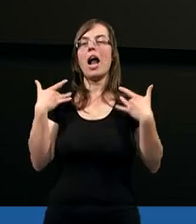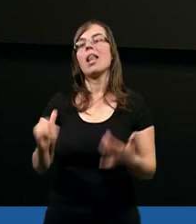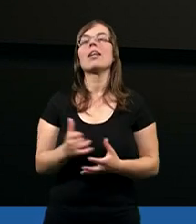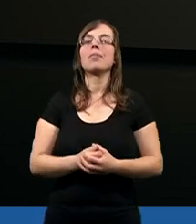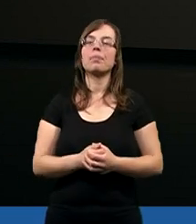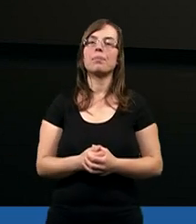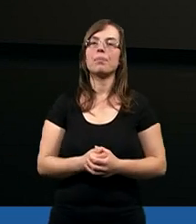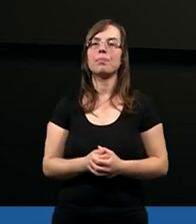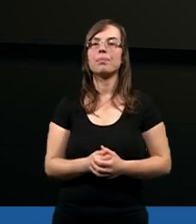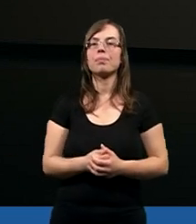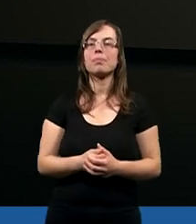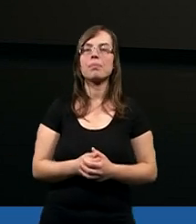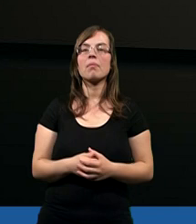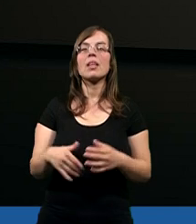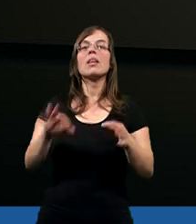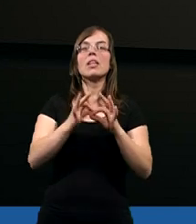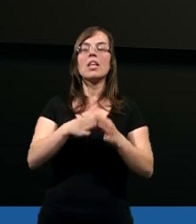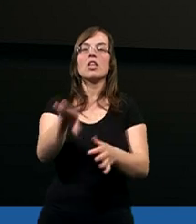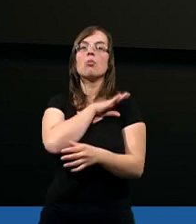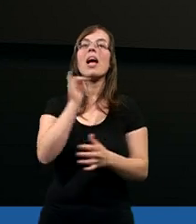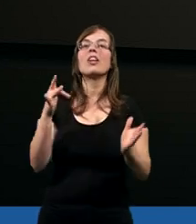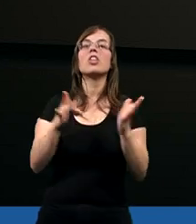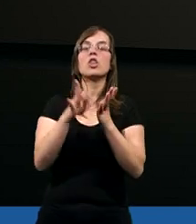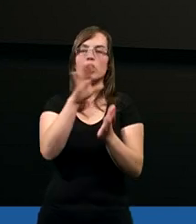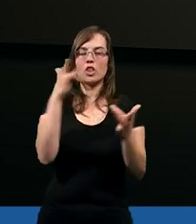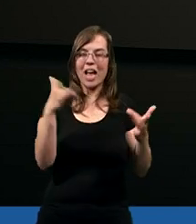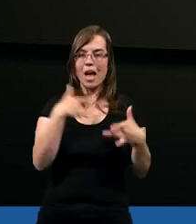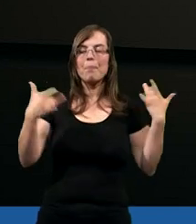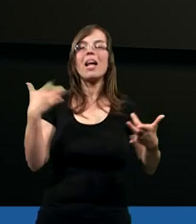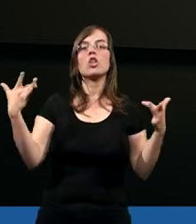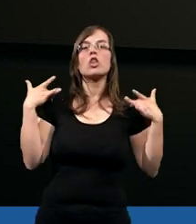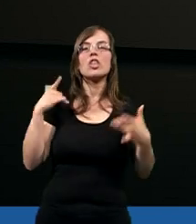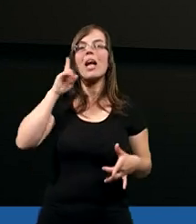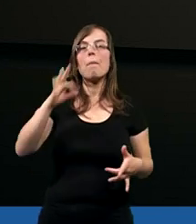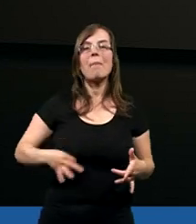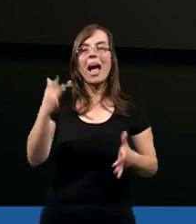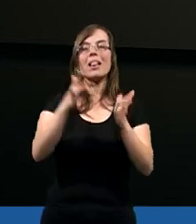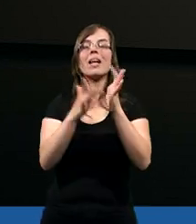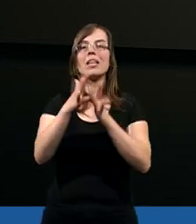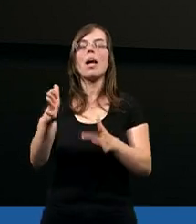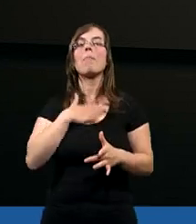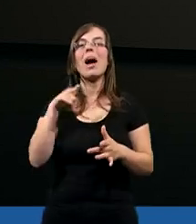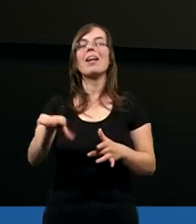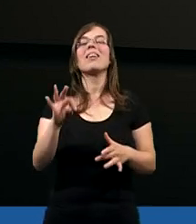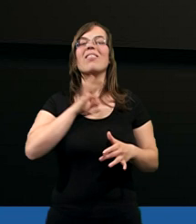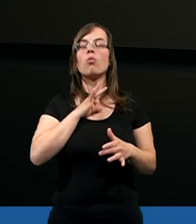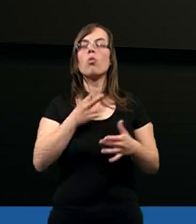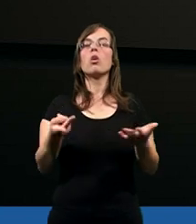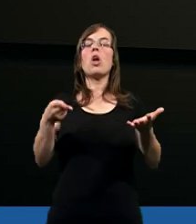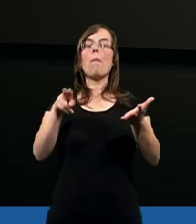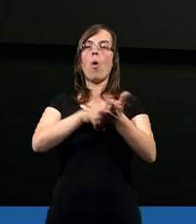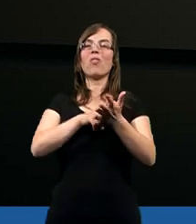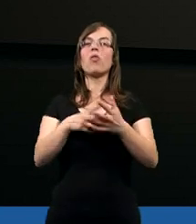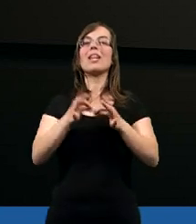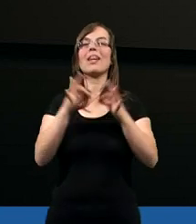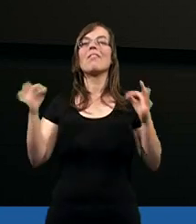żyli. Więc śmierć i cierpienie, życie Pana Jezusa ma ten swój podwójny